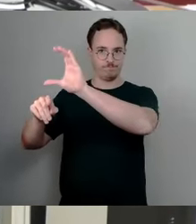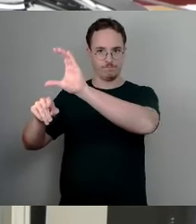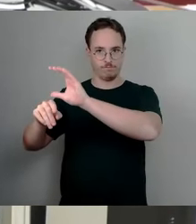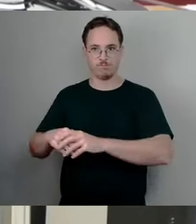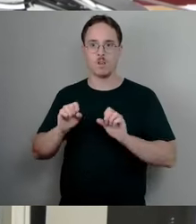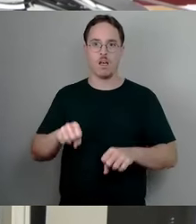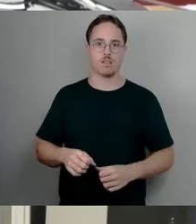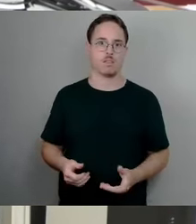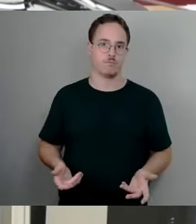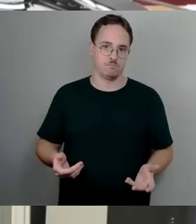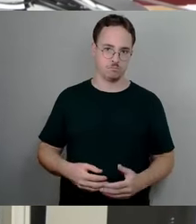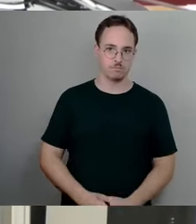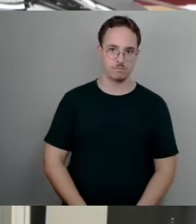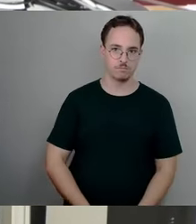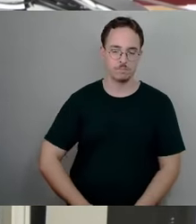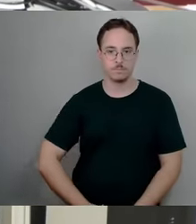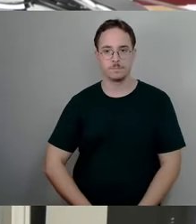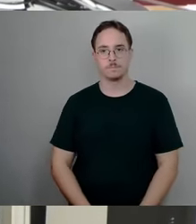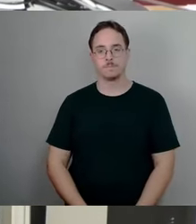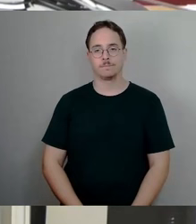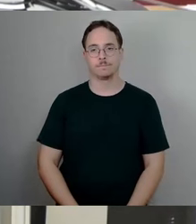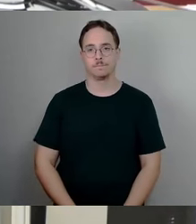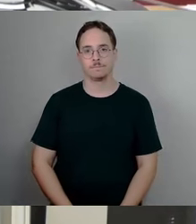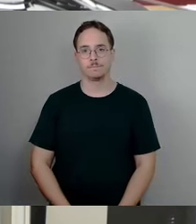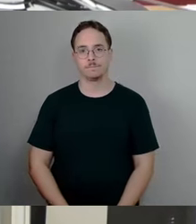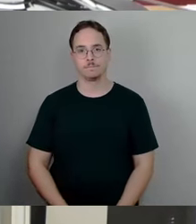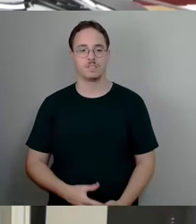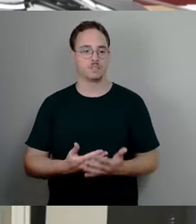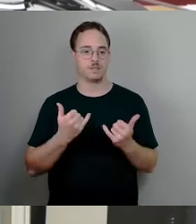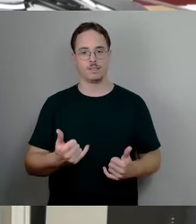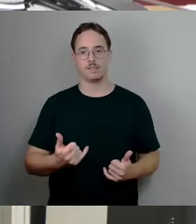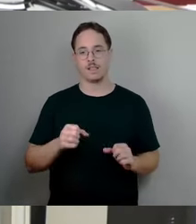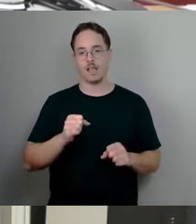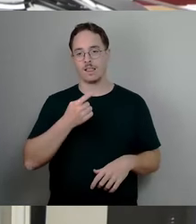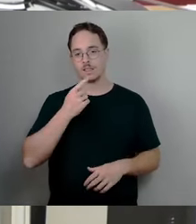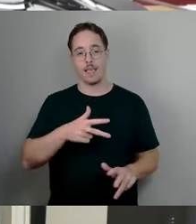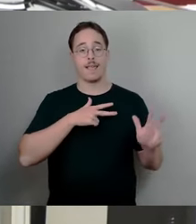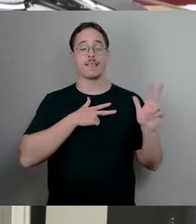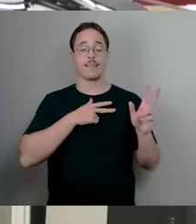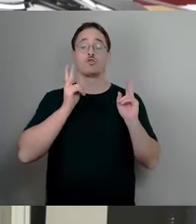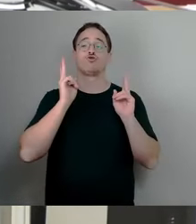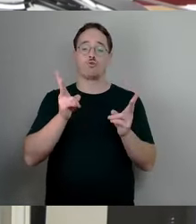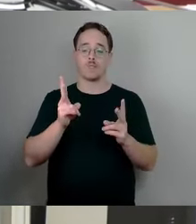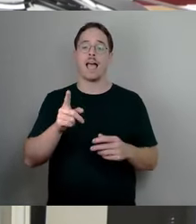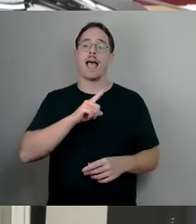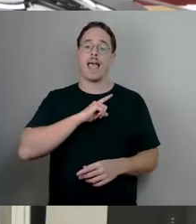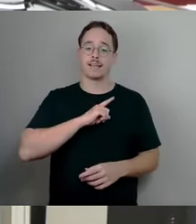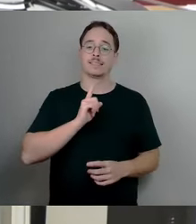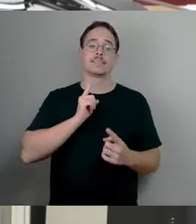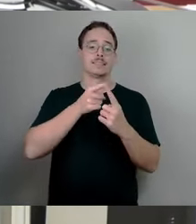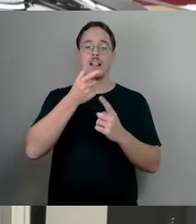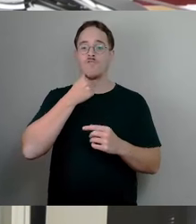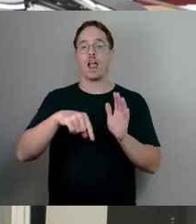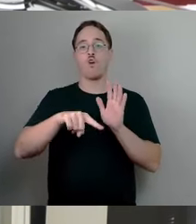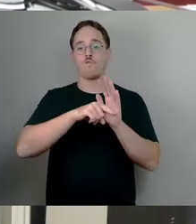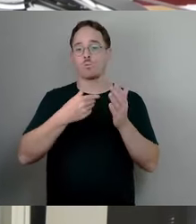denken wir schon, dass es eigentlich sogar jetzt ehrlich wäre, den Leuten zu sagen, ja, wir wollten das aufkommensneutral machen. Eigentlich müssten wir aber jetzt schon die